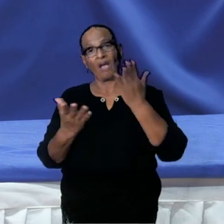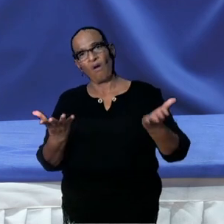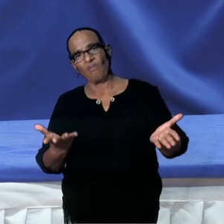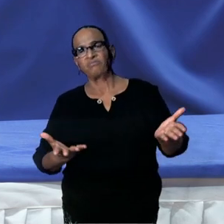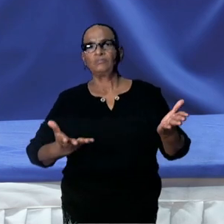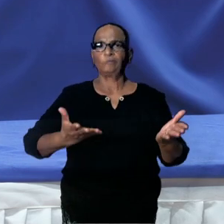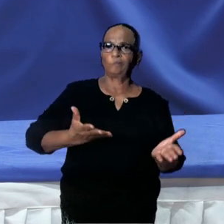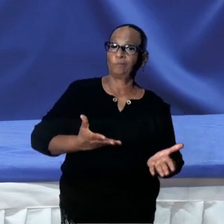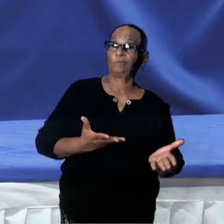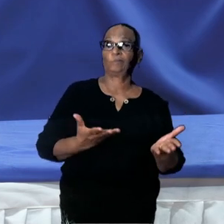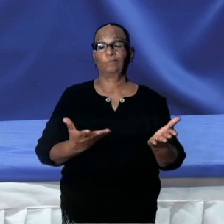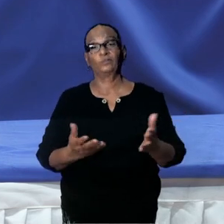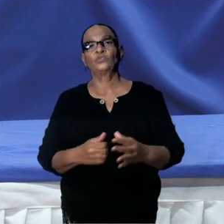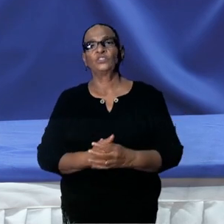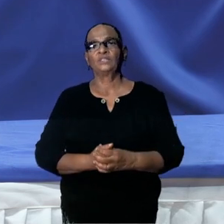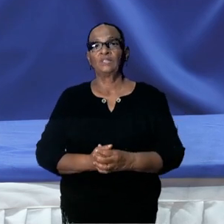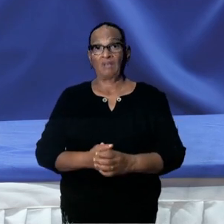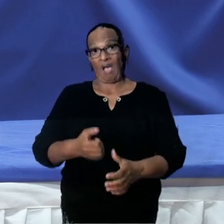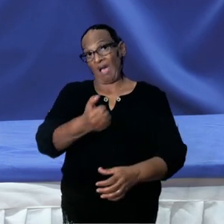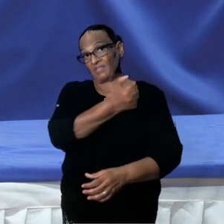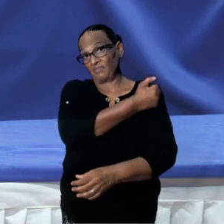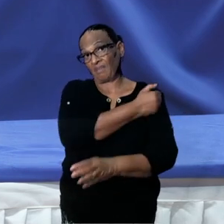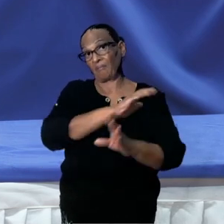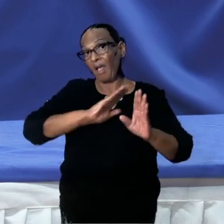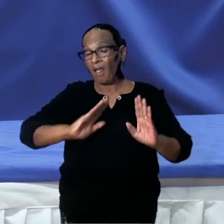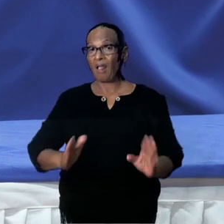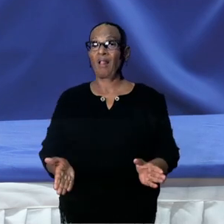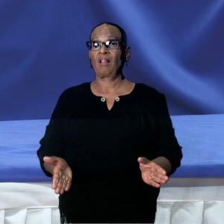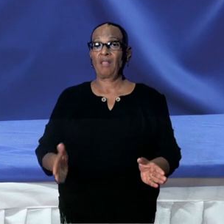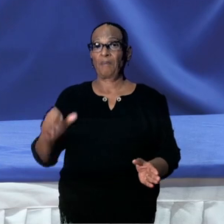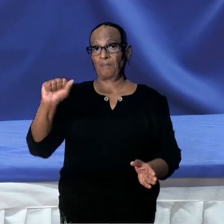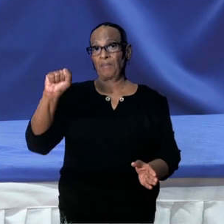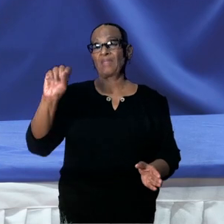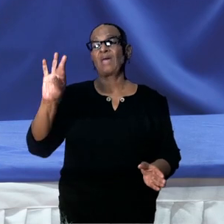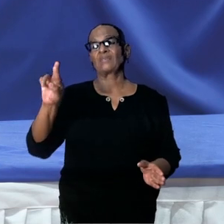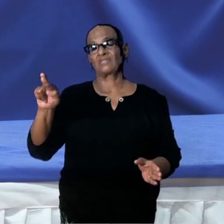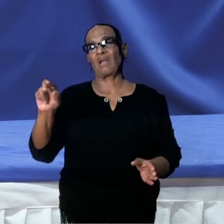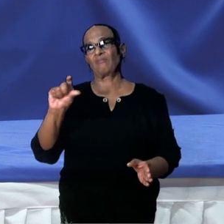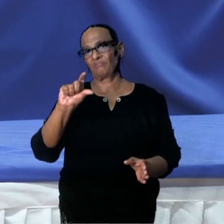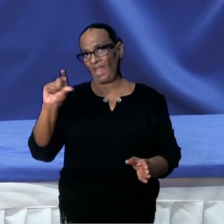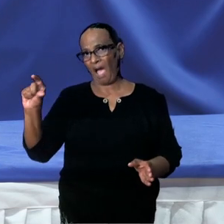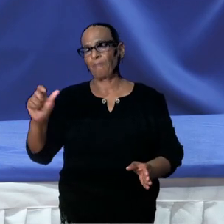is, wanneer je gevaccineerd bent met het AstraZeneca-vaccin.